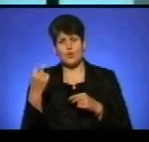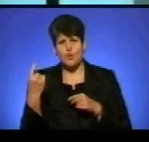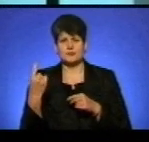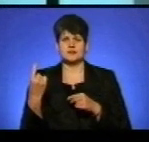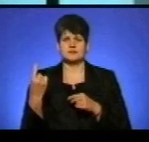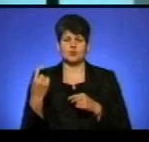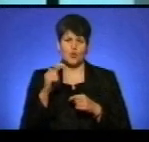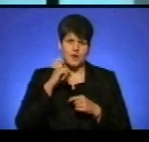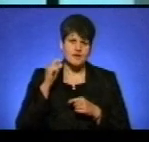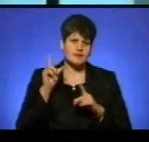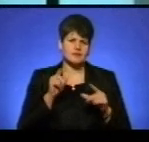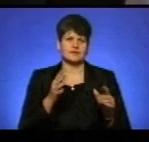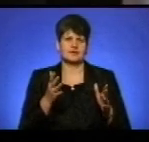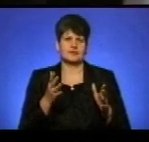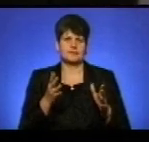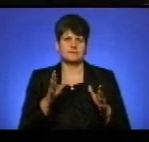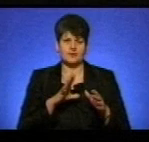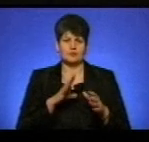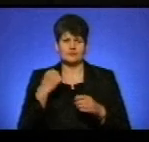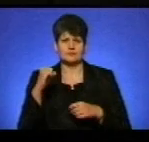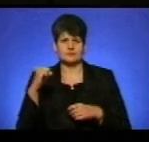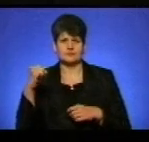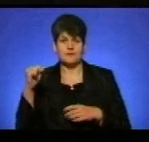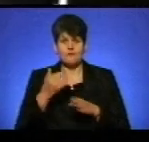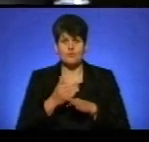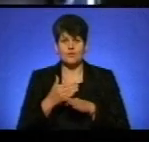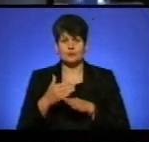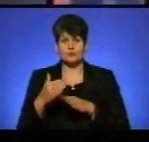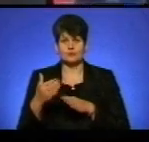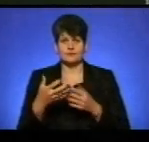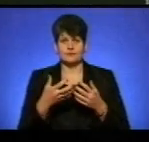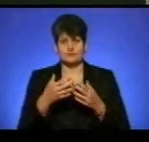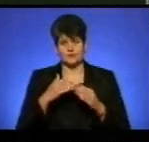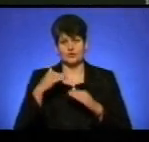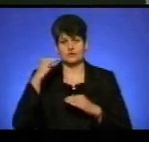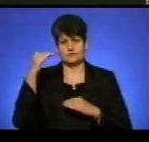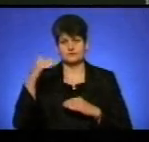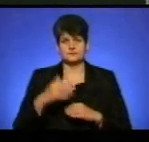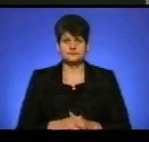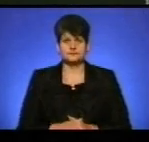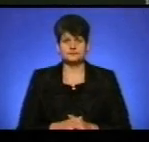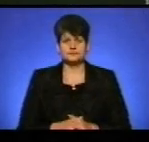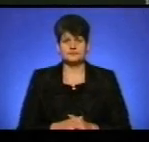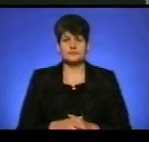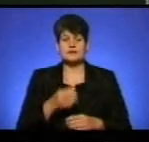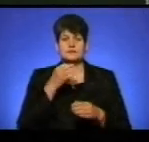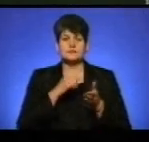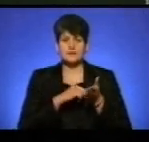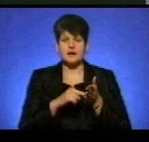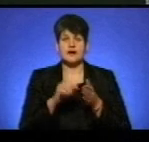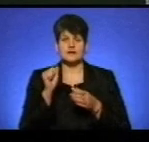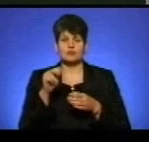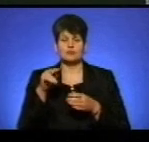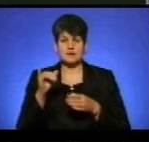України, добував перемоги. І так поступово досягнув цих вершин. Зазначу Андрій Пушкар.